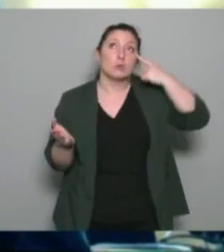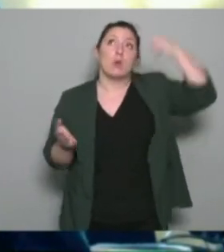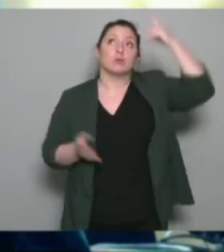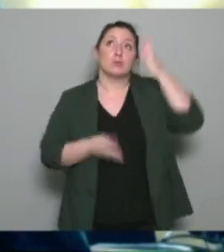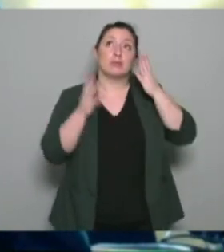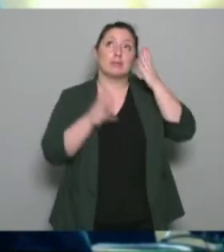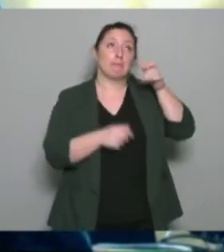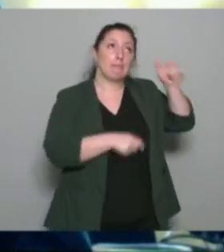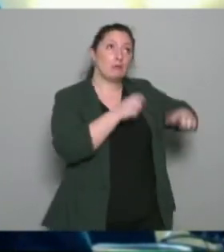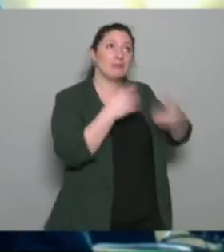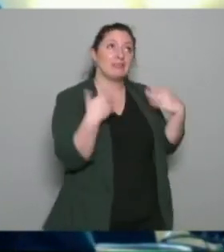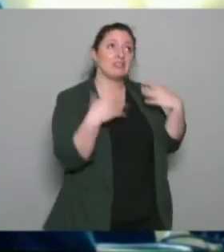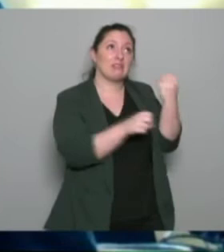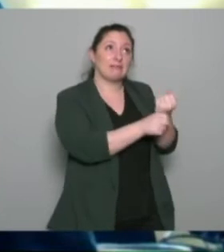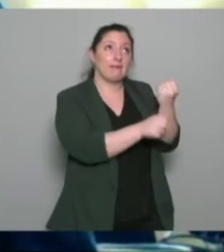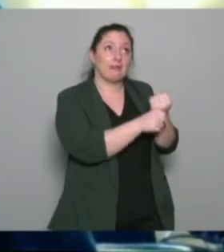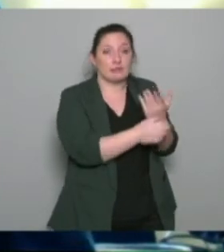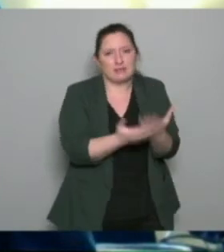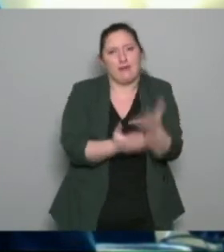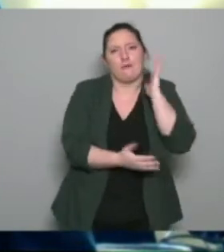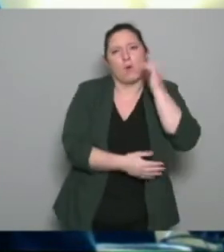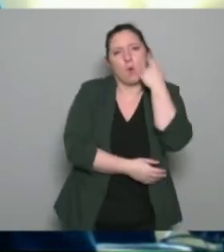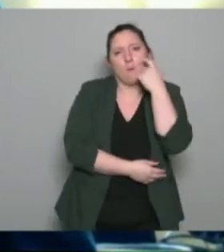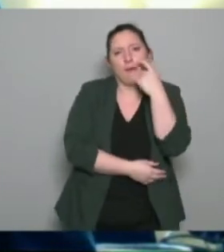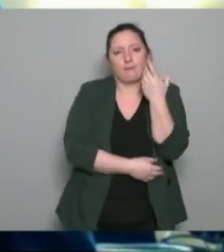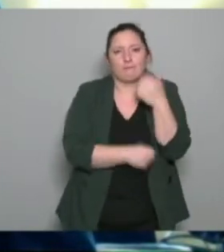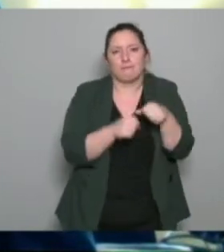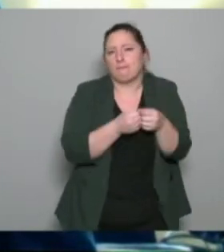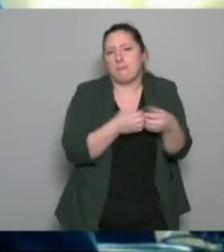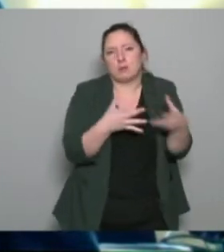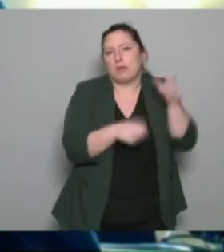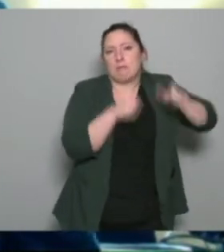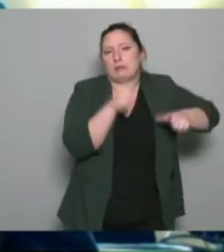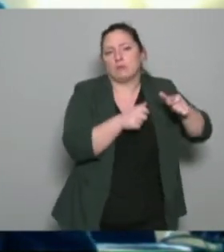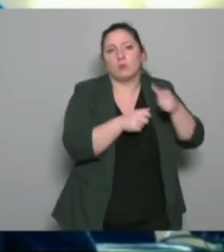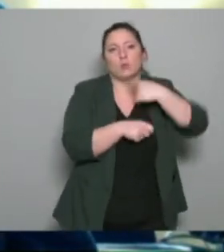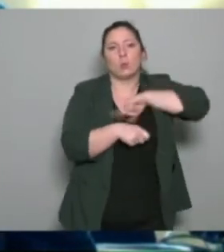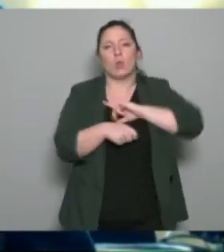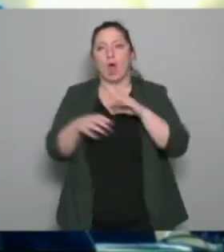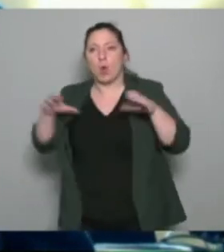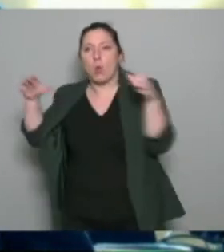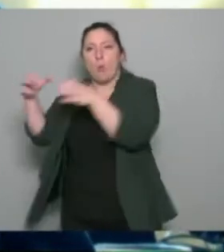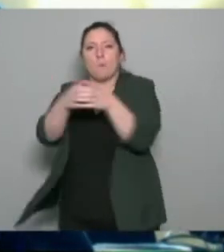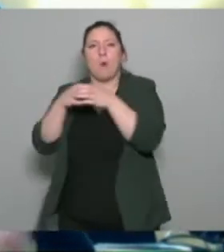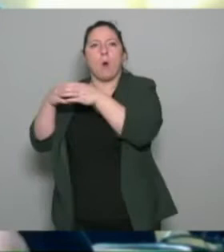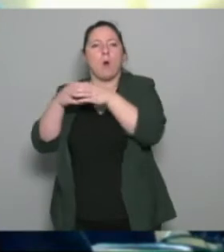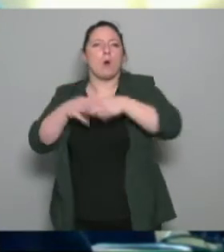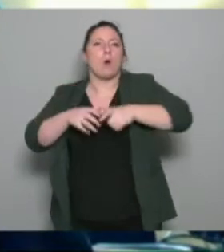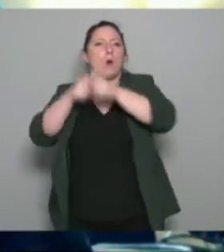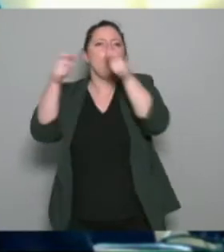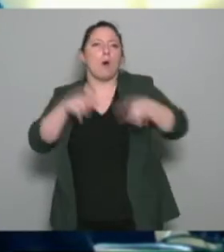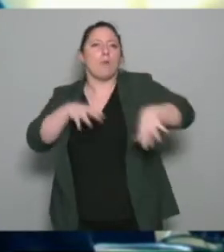c'est un peu ce que j'avais observé parce qu'on a un groupement d'employeurs et donc j'ai pris contact avec lui et donc effectivement